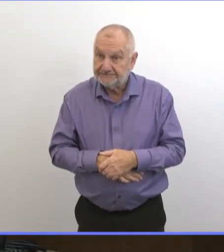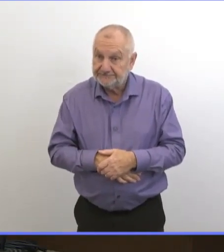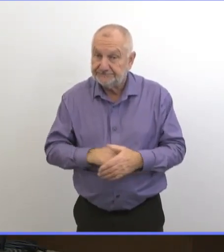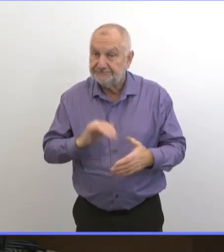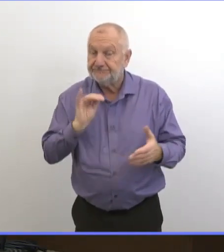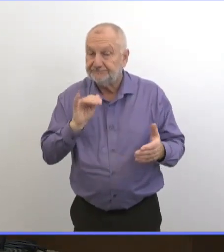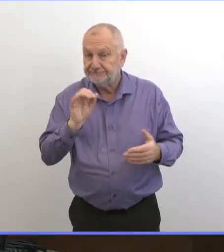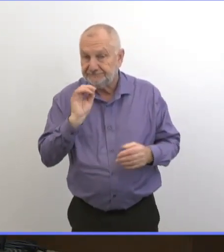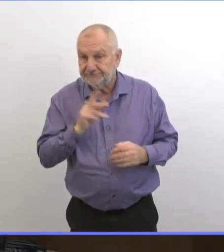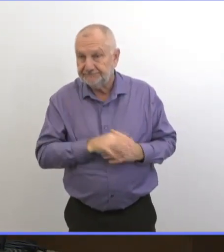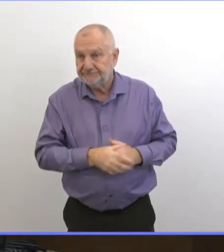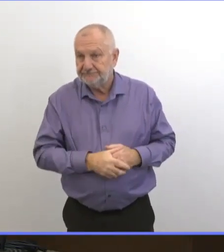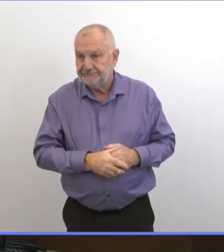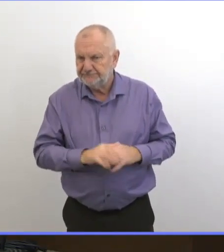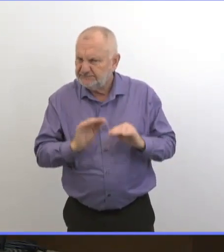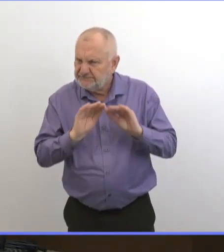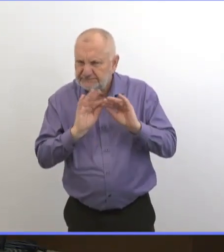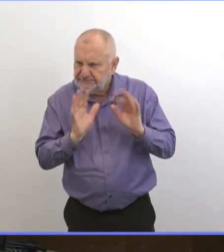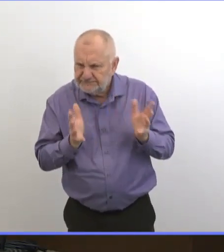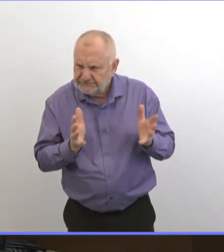Ok. Pardon.